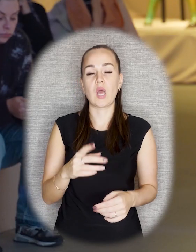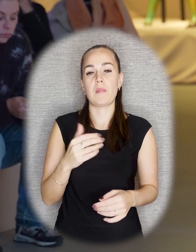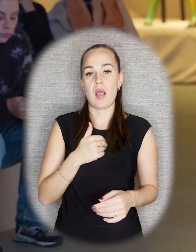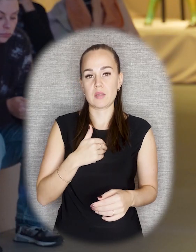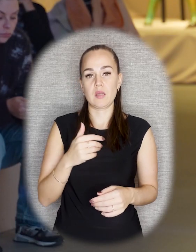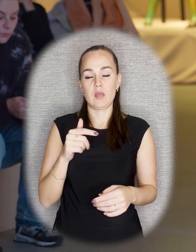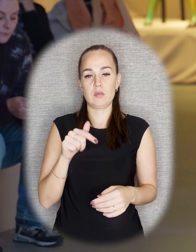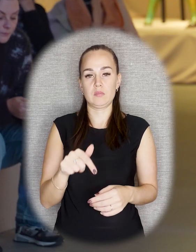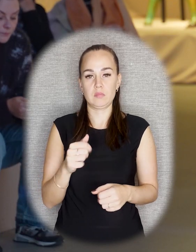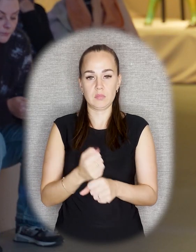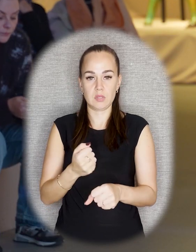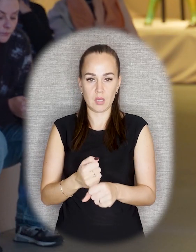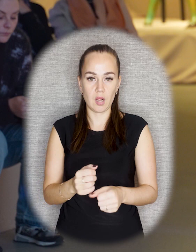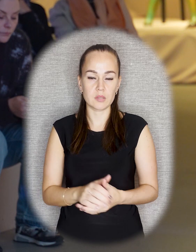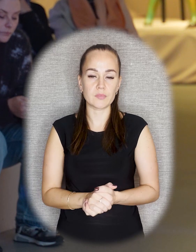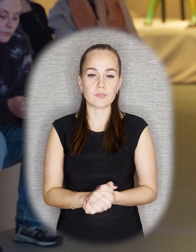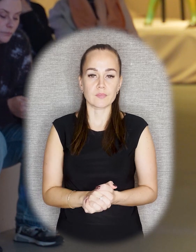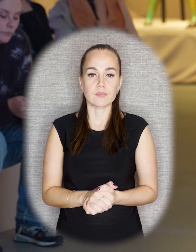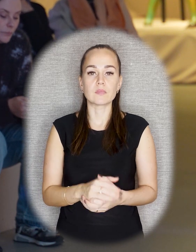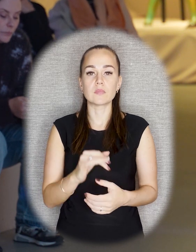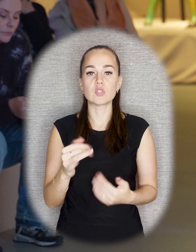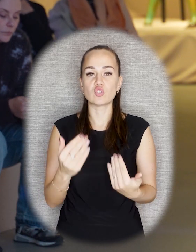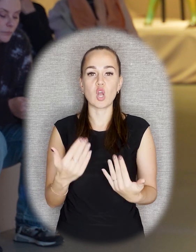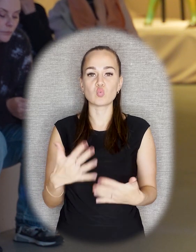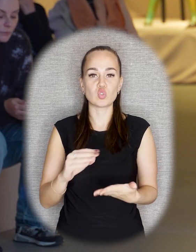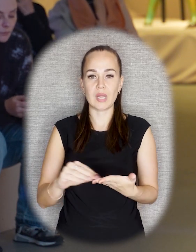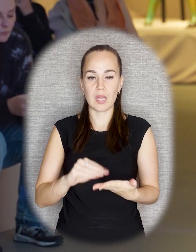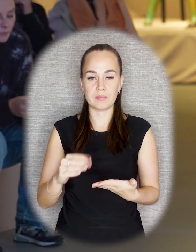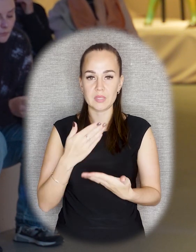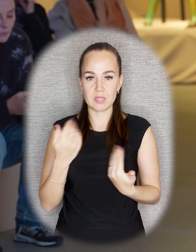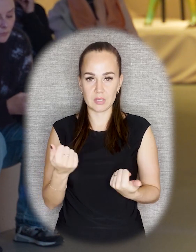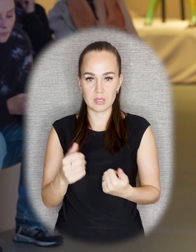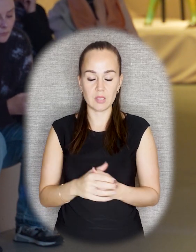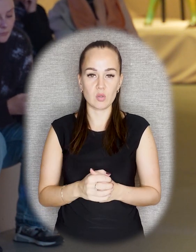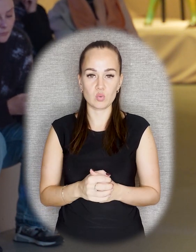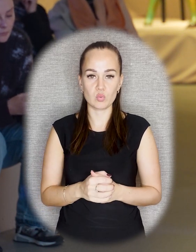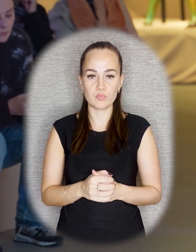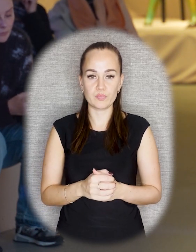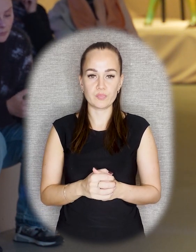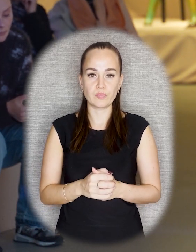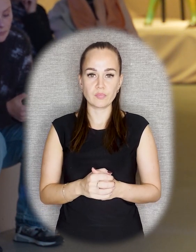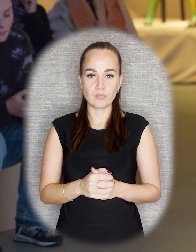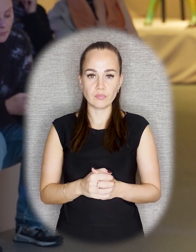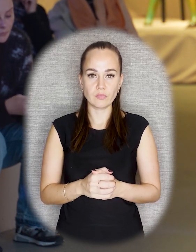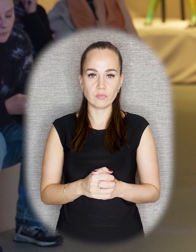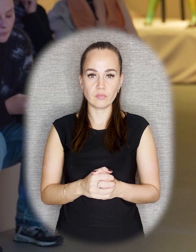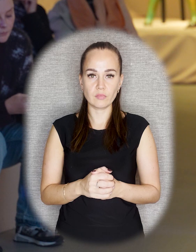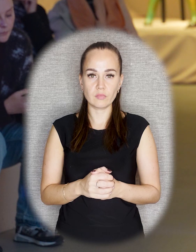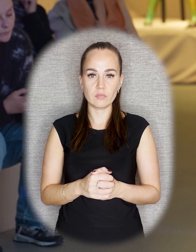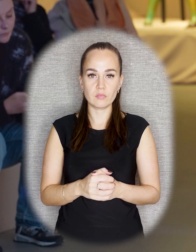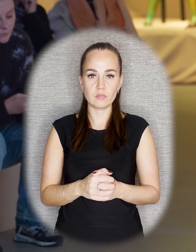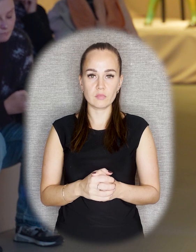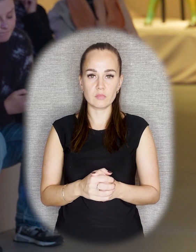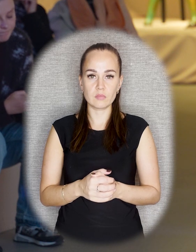даже надпись на постаменте, но потом эта надпись была заменена. Сейчас мы уже не видим никакой надписи о Нарвско-Московском